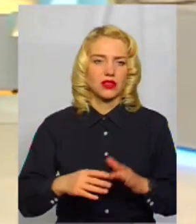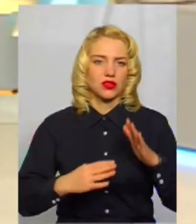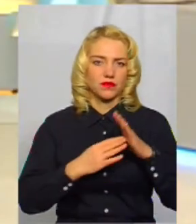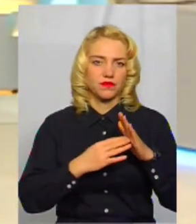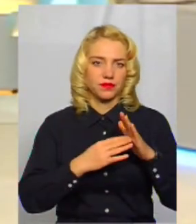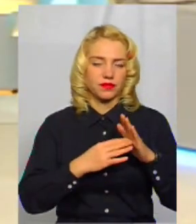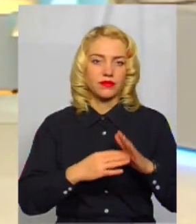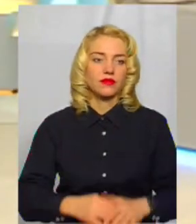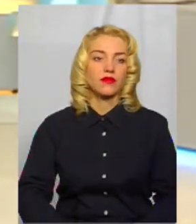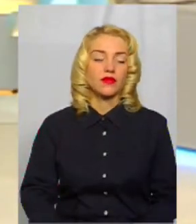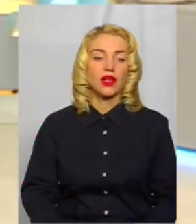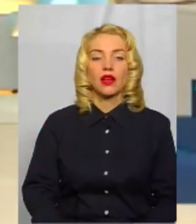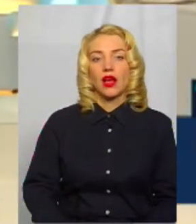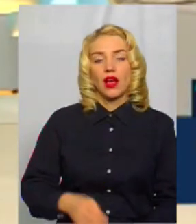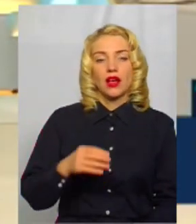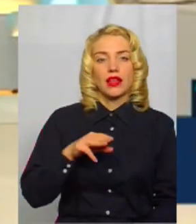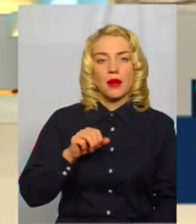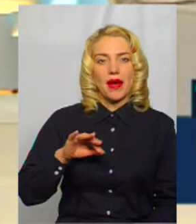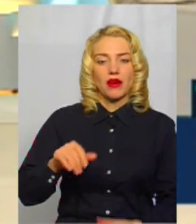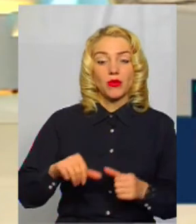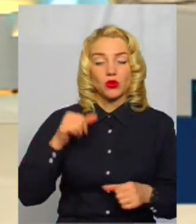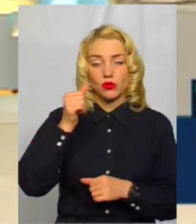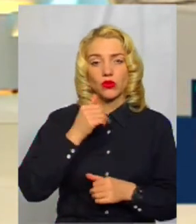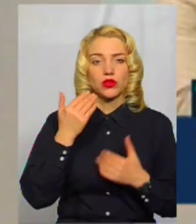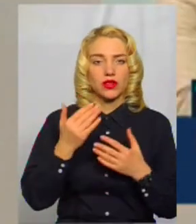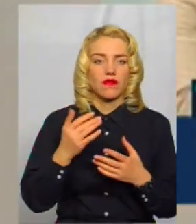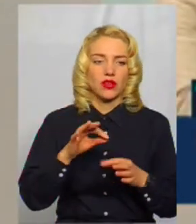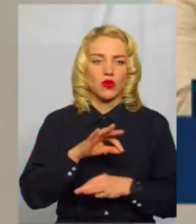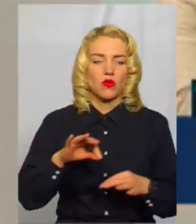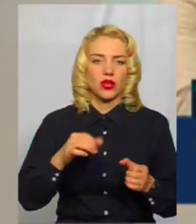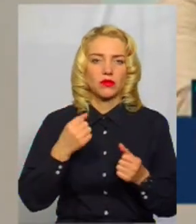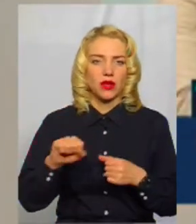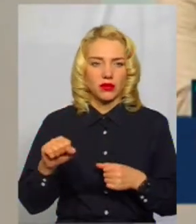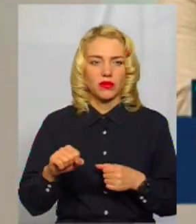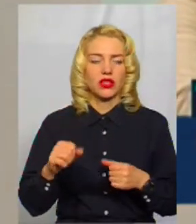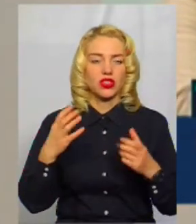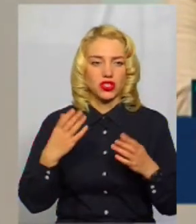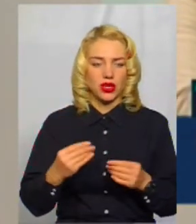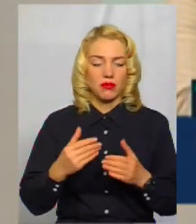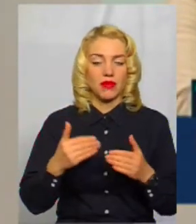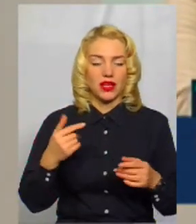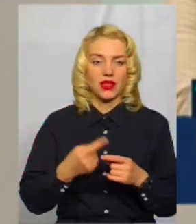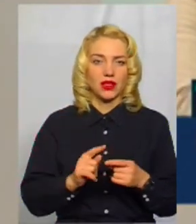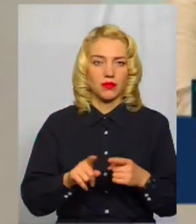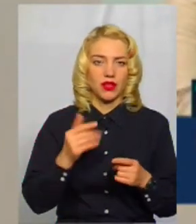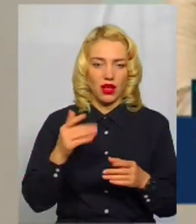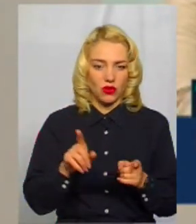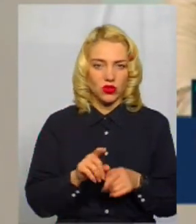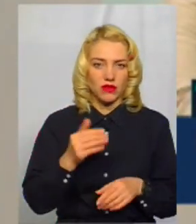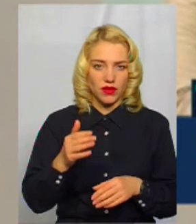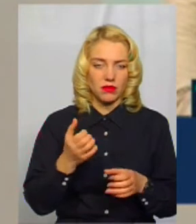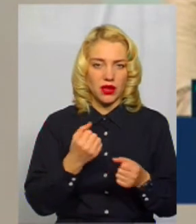тисяч? дякую. Пані Тамаро, минулого року ваш проєкт переміг, ще перед тими рік ви також